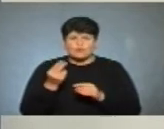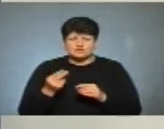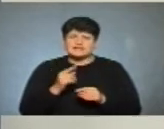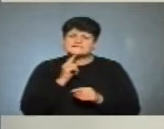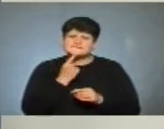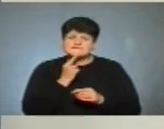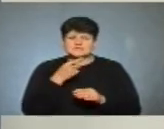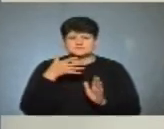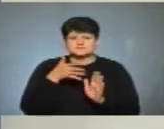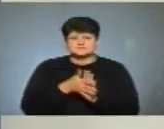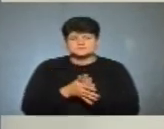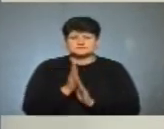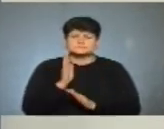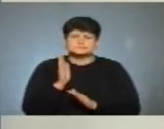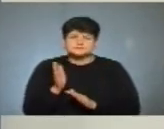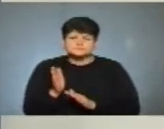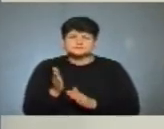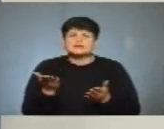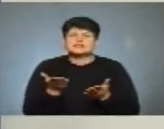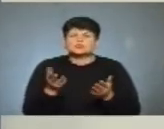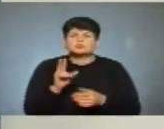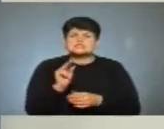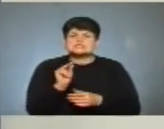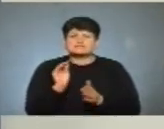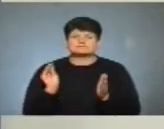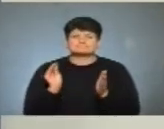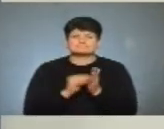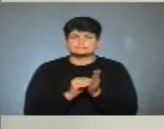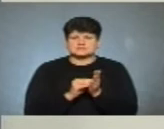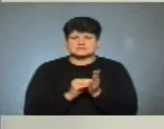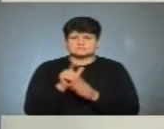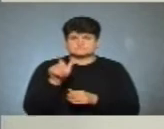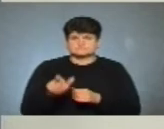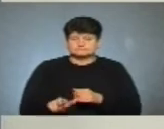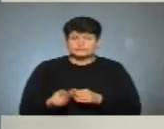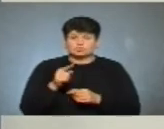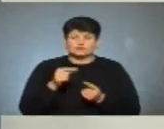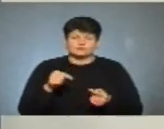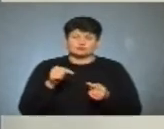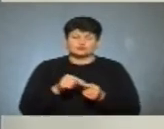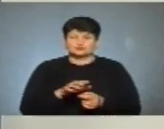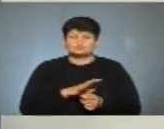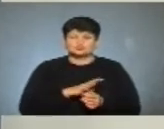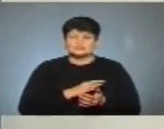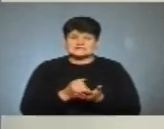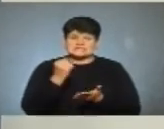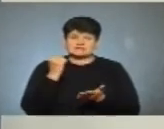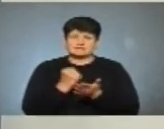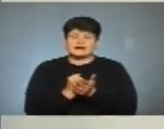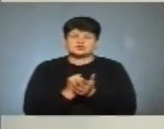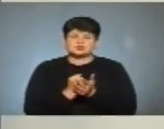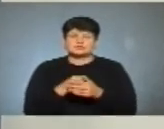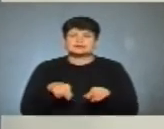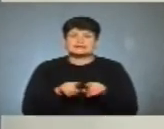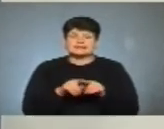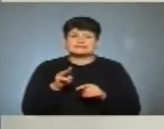зрозуміти, буде, яку саме цифру, відповідно, вписав виборець. Тому, відповідно, для цього і було затверджено такий